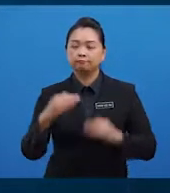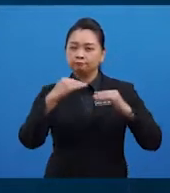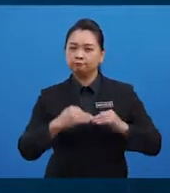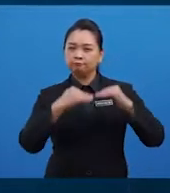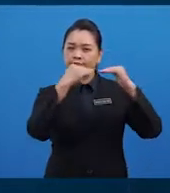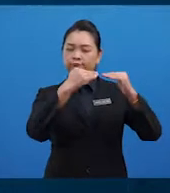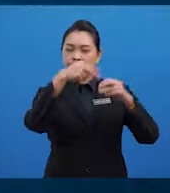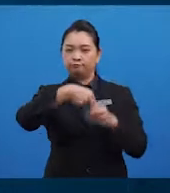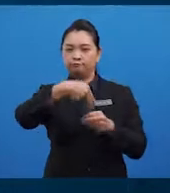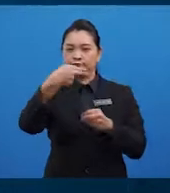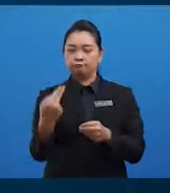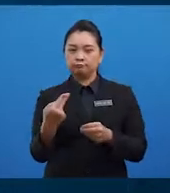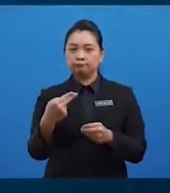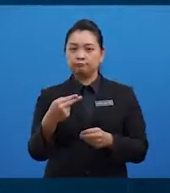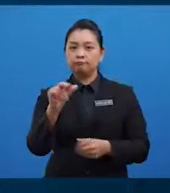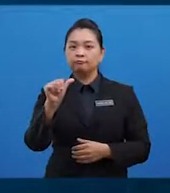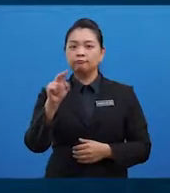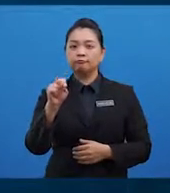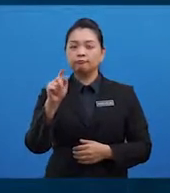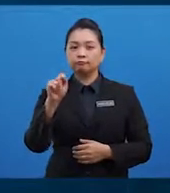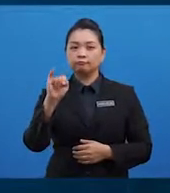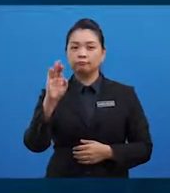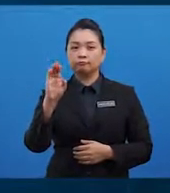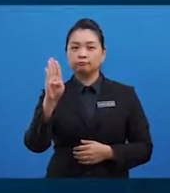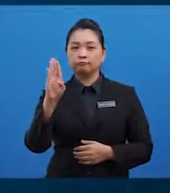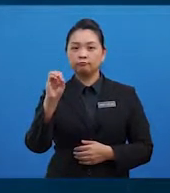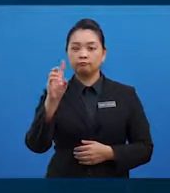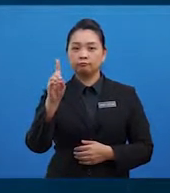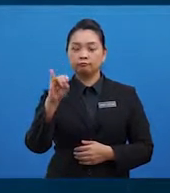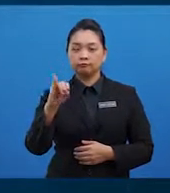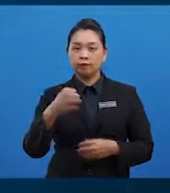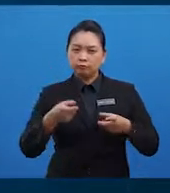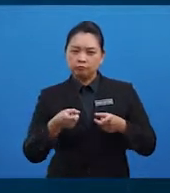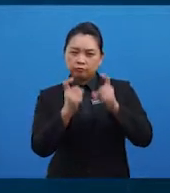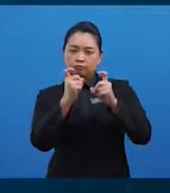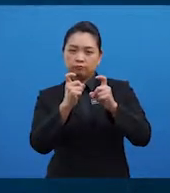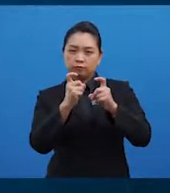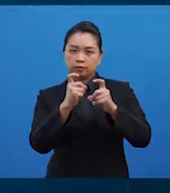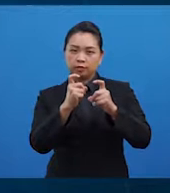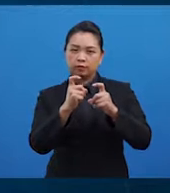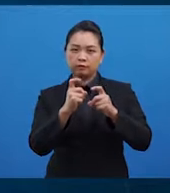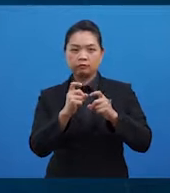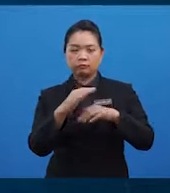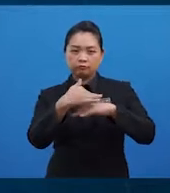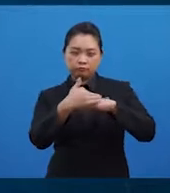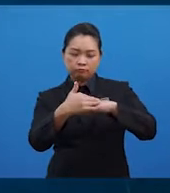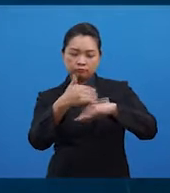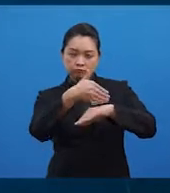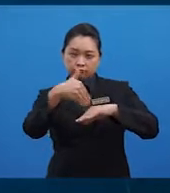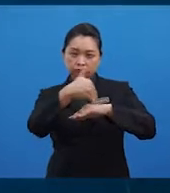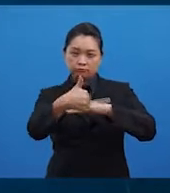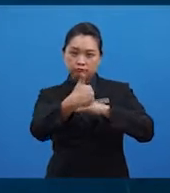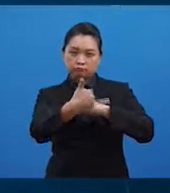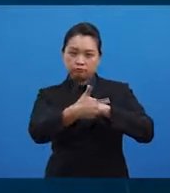meningkatkan penghasilan antibodi dan mempercepatkan penyembuhan luka. Sumber zinc